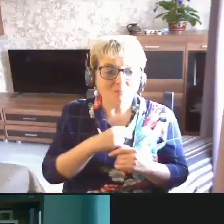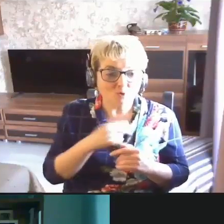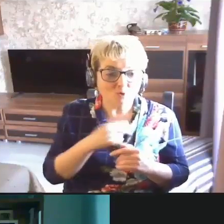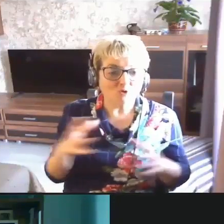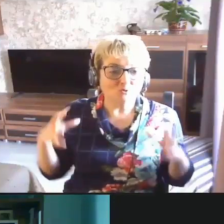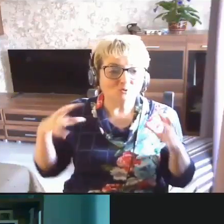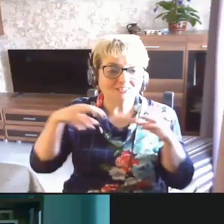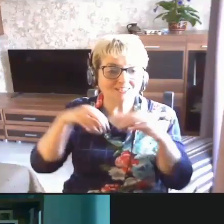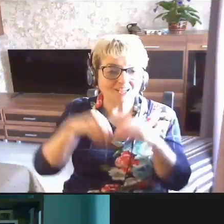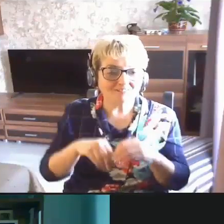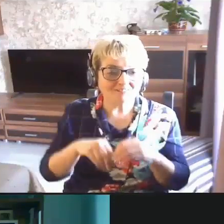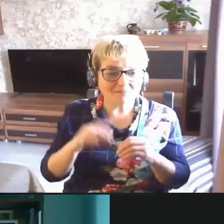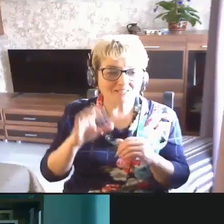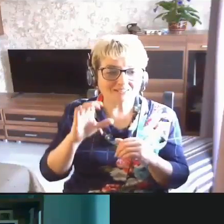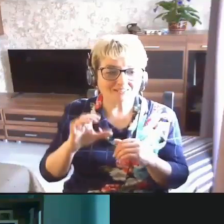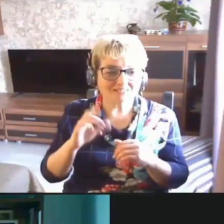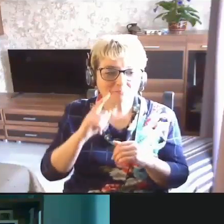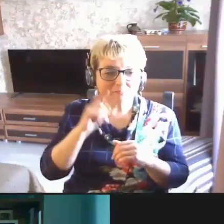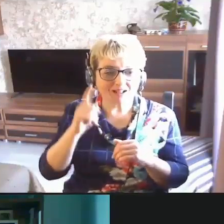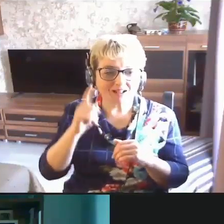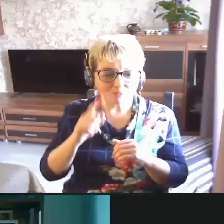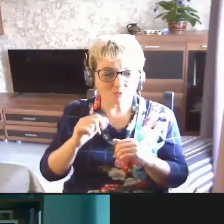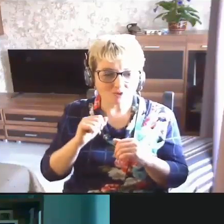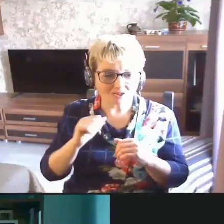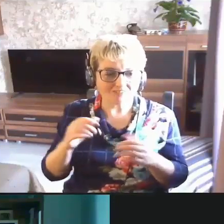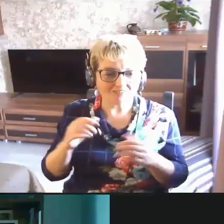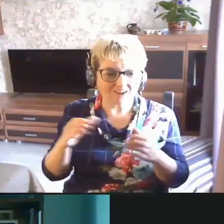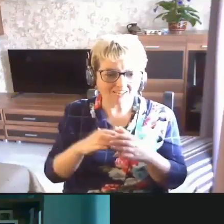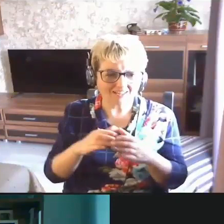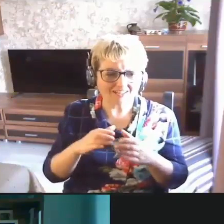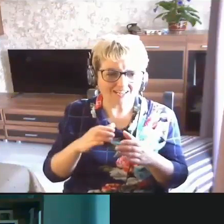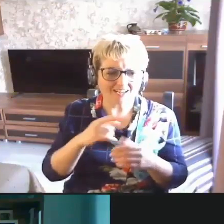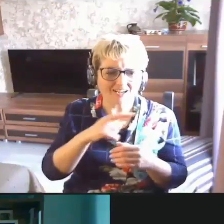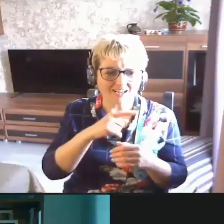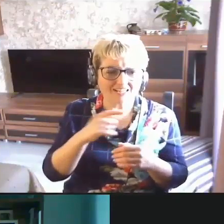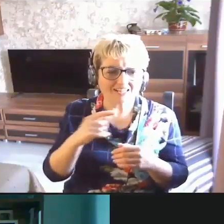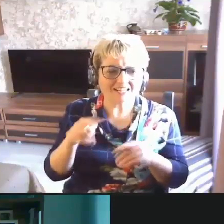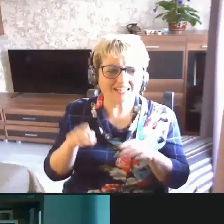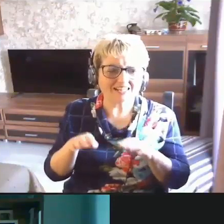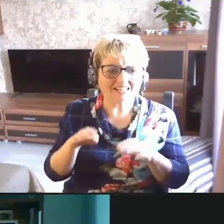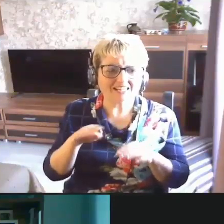совместно с Молодой Гвардой Единой России